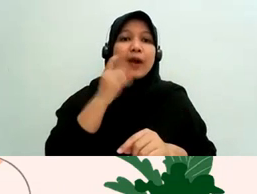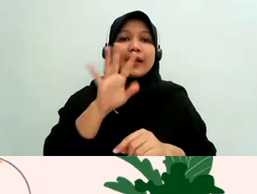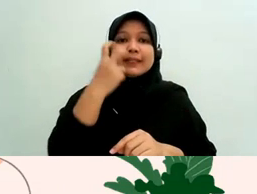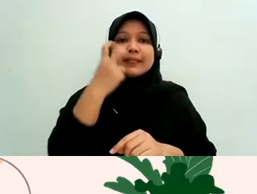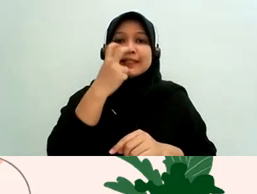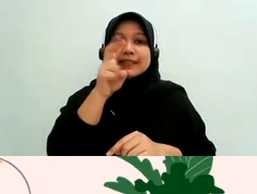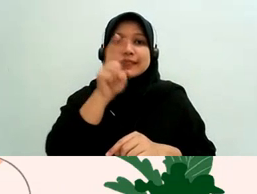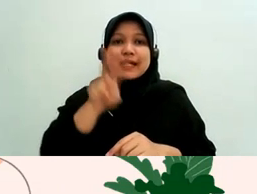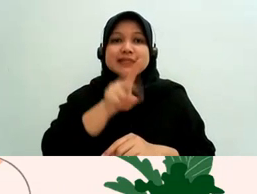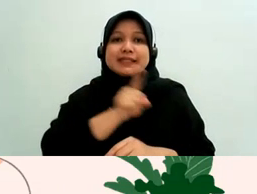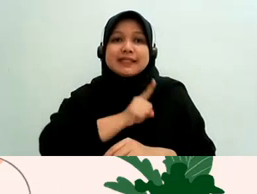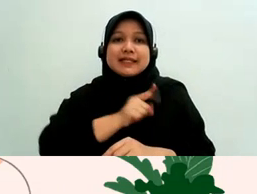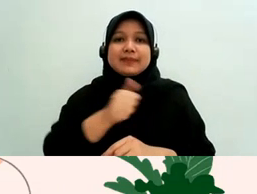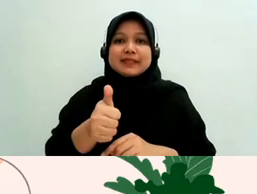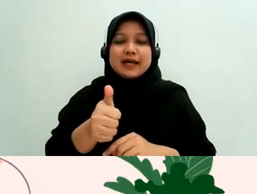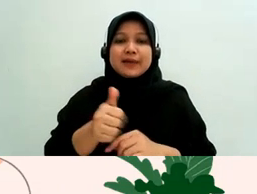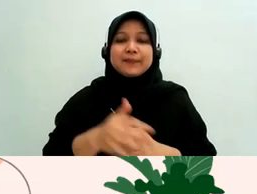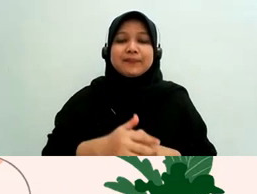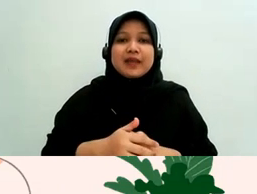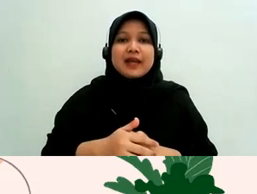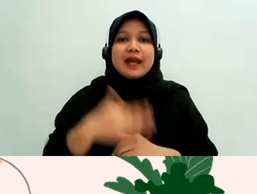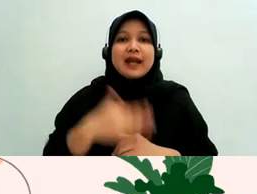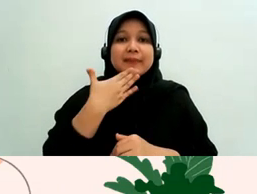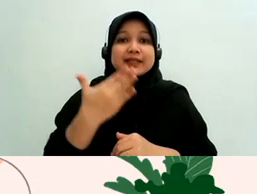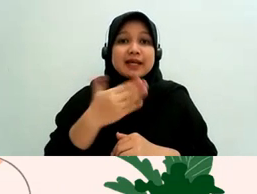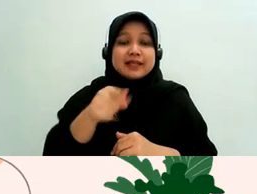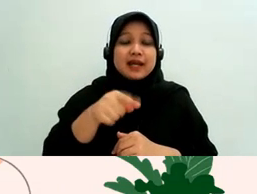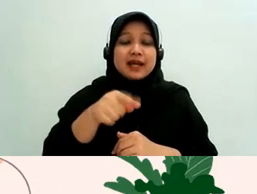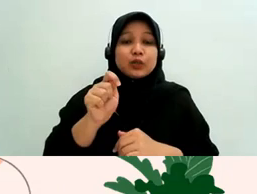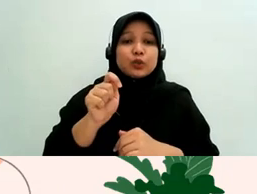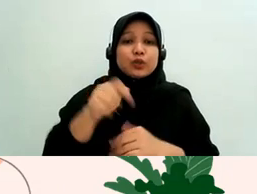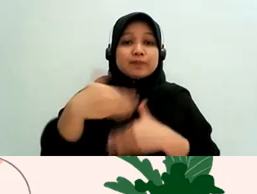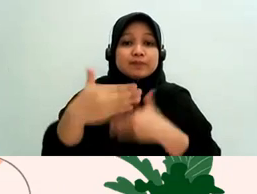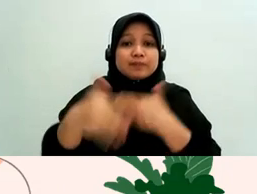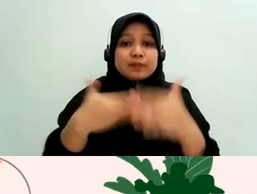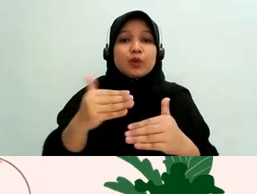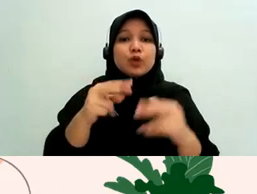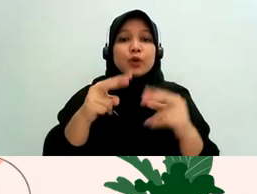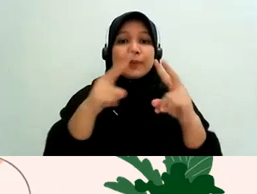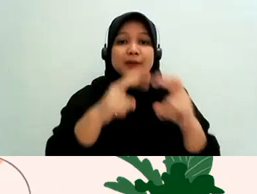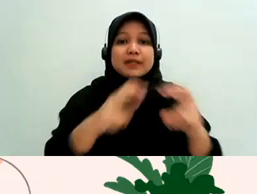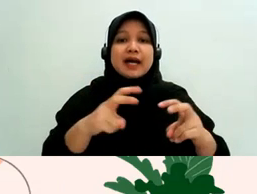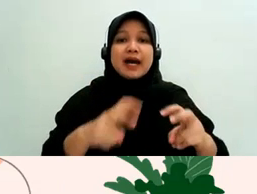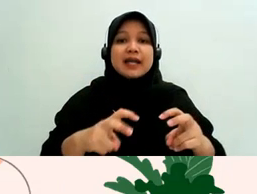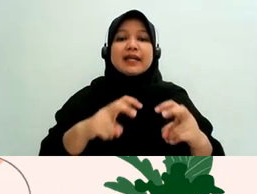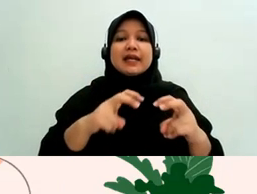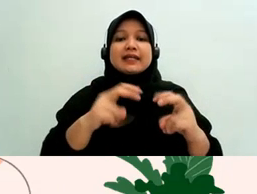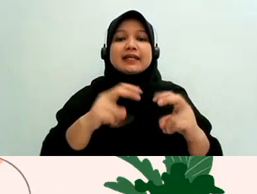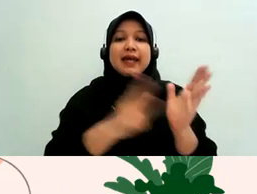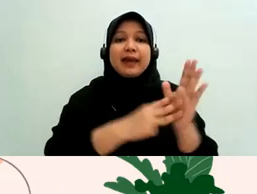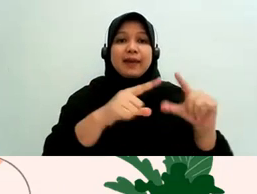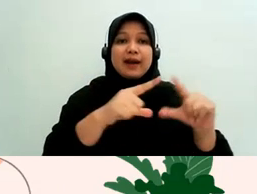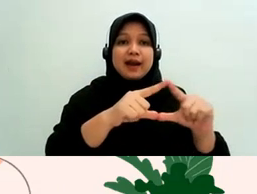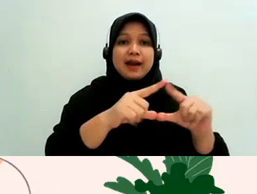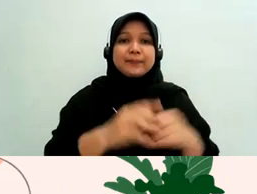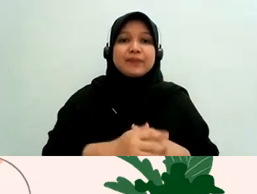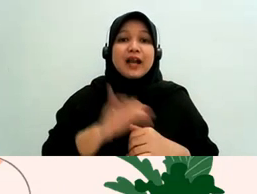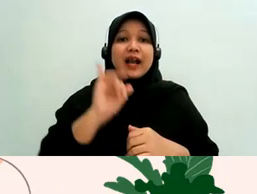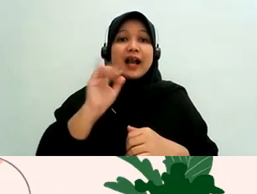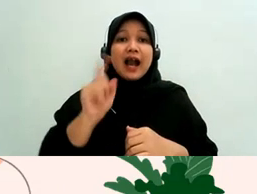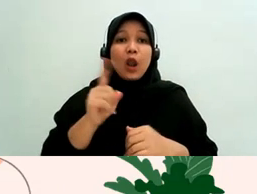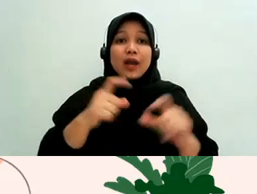tingkat pemeriksaan di Makata Agung kalau yang SIPP tadi untuk tingkat pertama dan tingkat banding nah sementara kalau